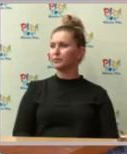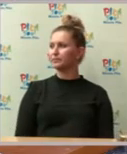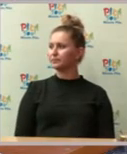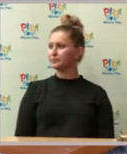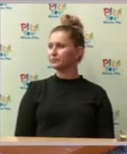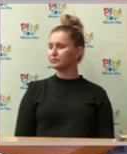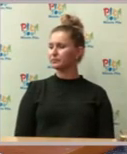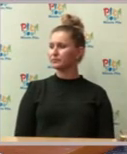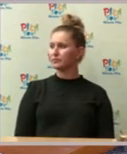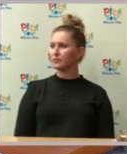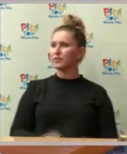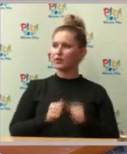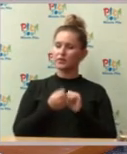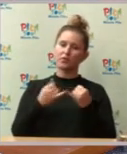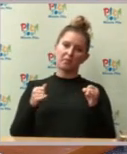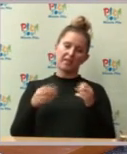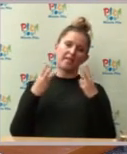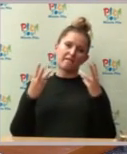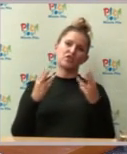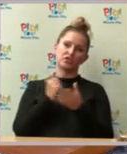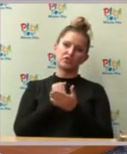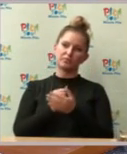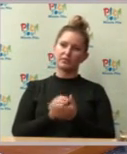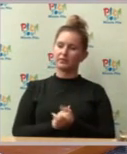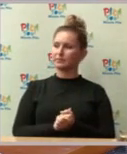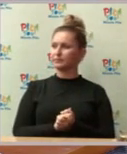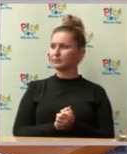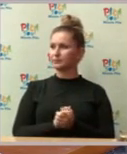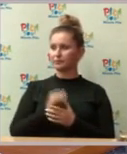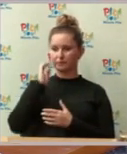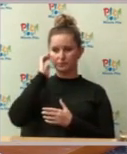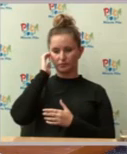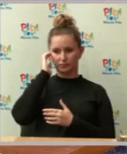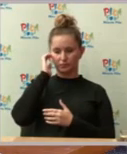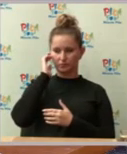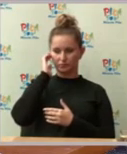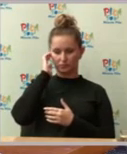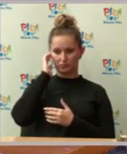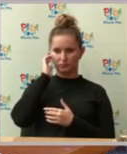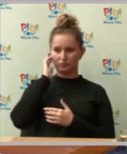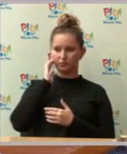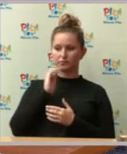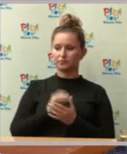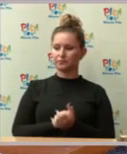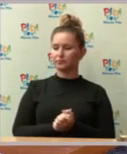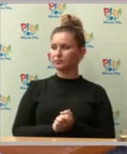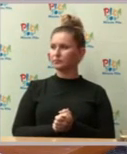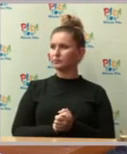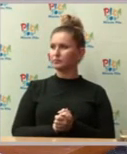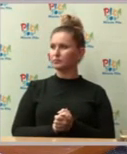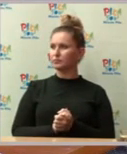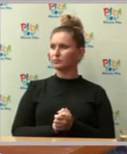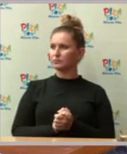Są pilniejsze jednak potrzeby. Zawsze trzeba wybierać między tym, co jest możliwe, a tym, na co są pieniądze również.